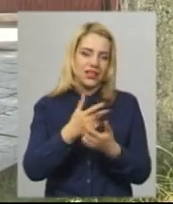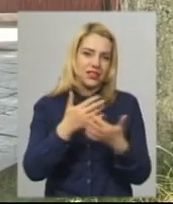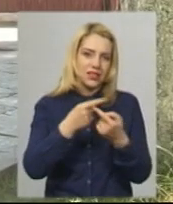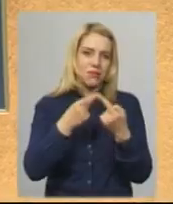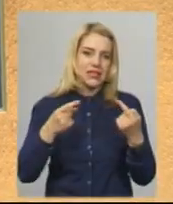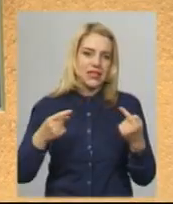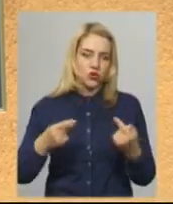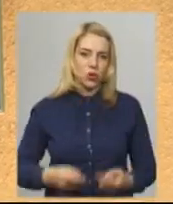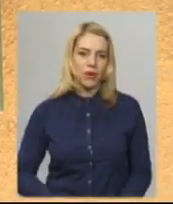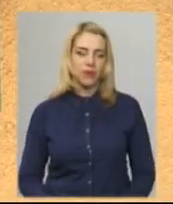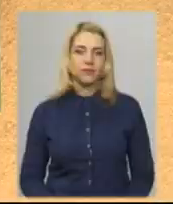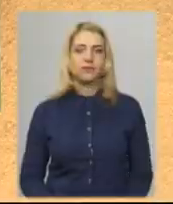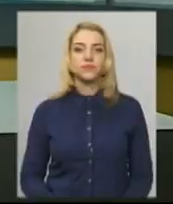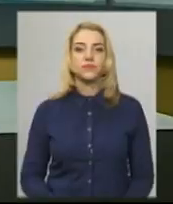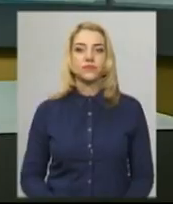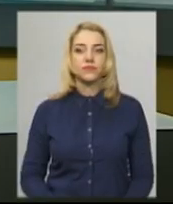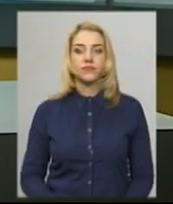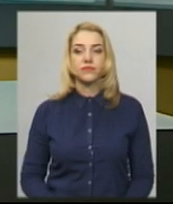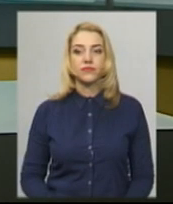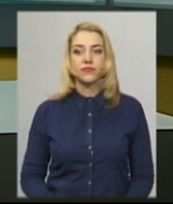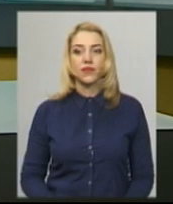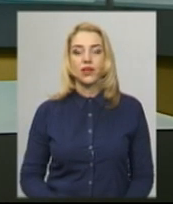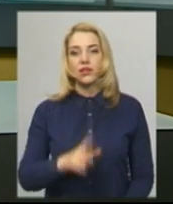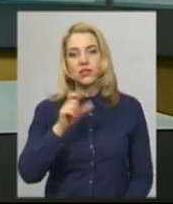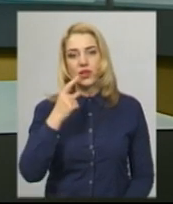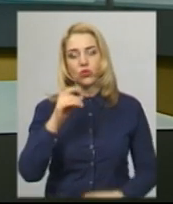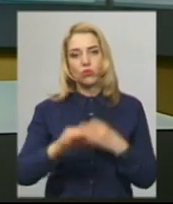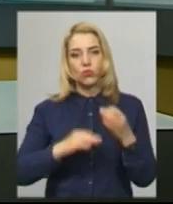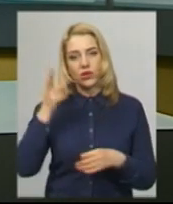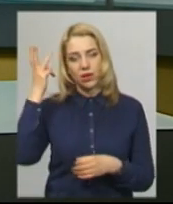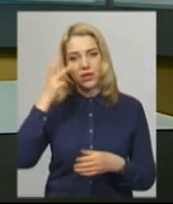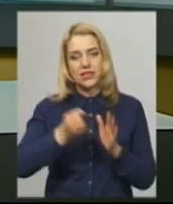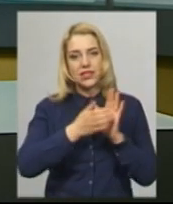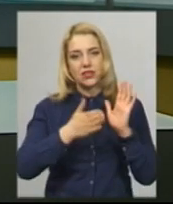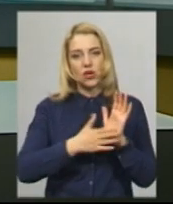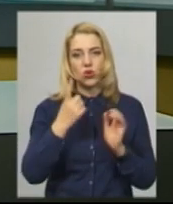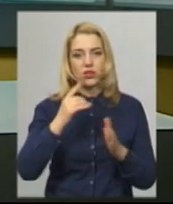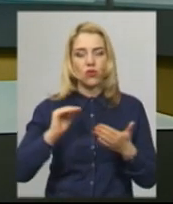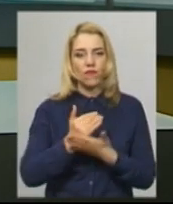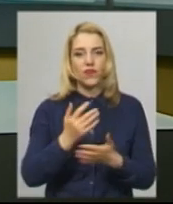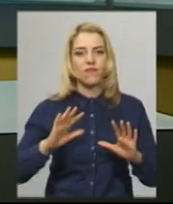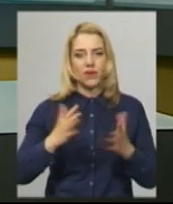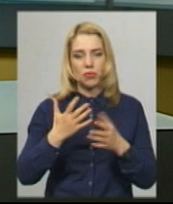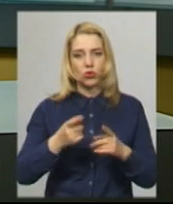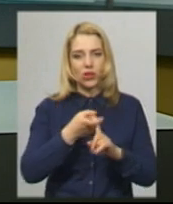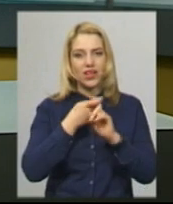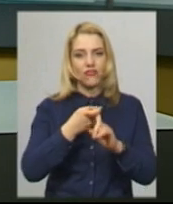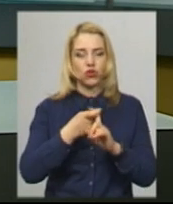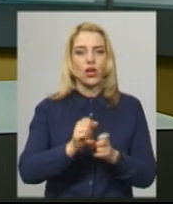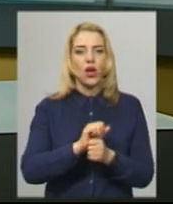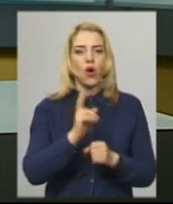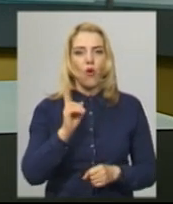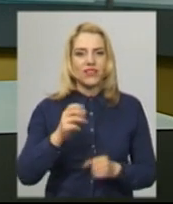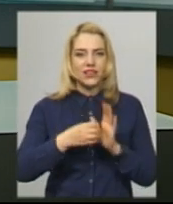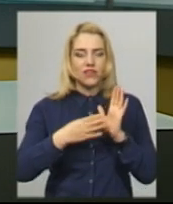новини на Суспільному, Хмельницький. За добу на Хмельниччині зареєстровано один новий випадок інфікування COVID-19